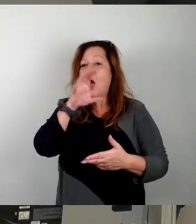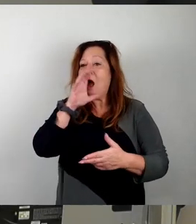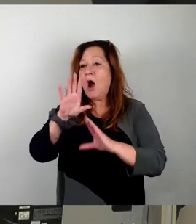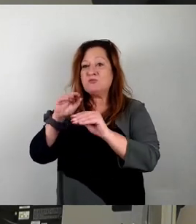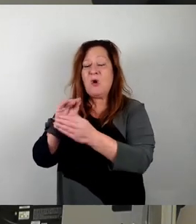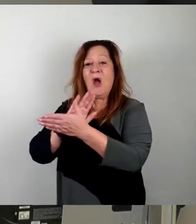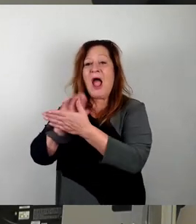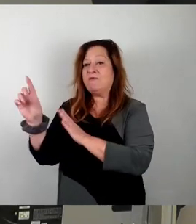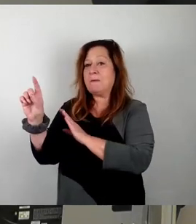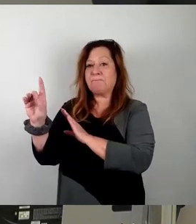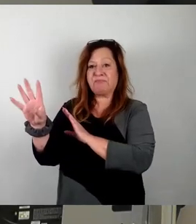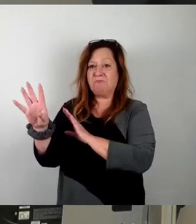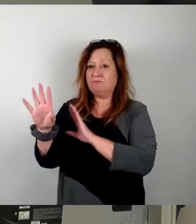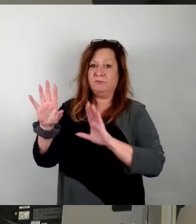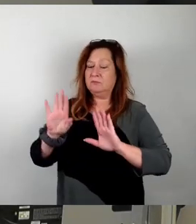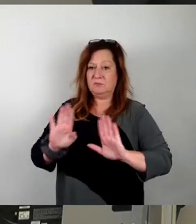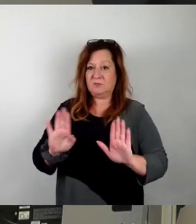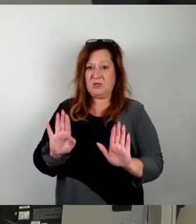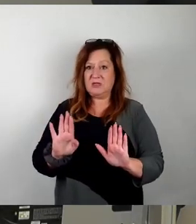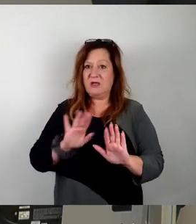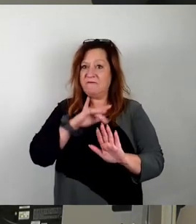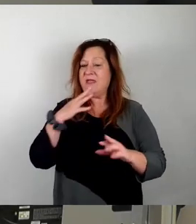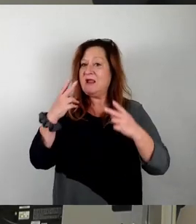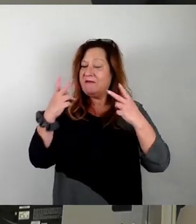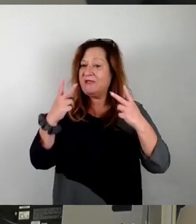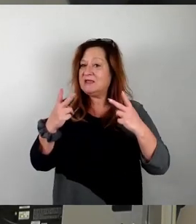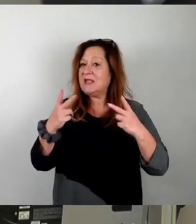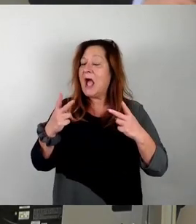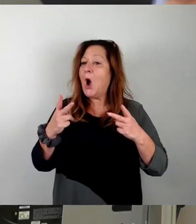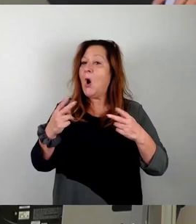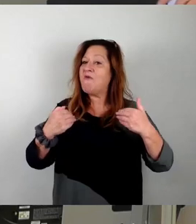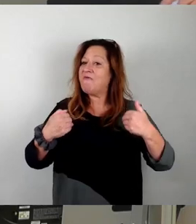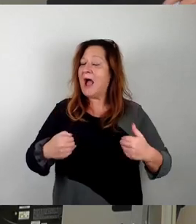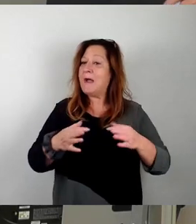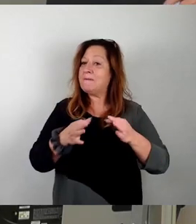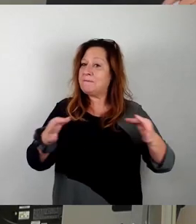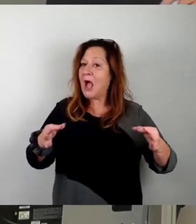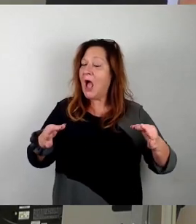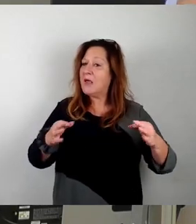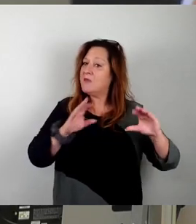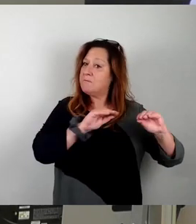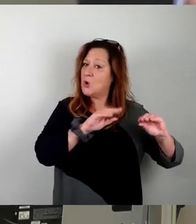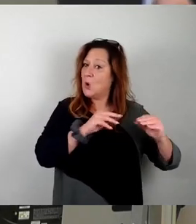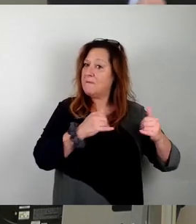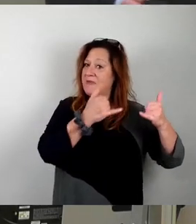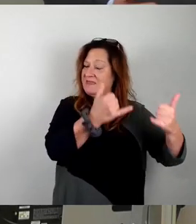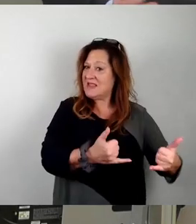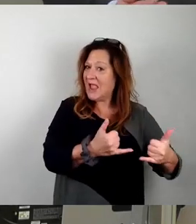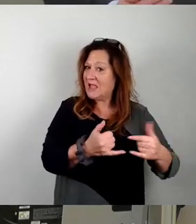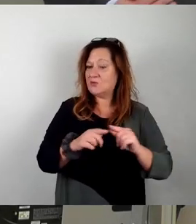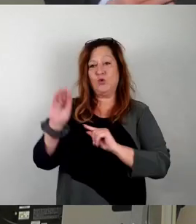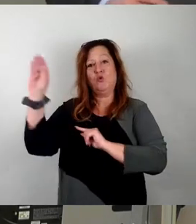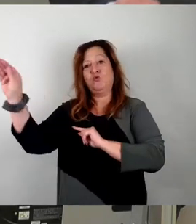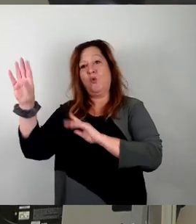soll. Und viel wichtiger, immer ein angemessenes Verhältnis zwischen bisheriger Nutzung und beabsichtigter Nutzung abgewogen wird.